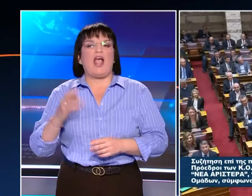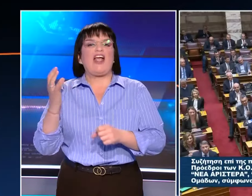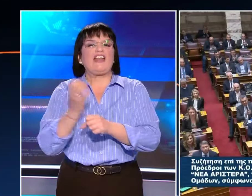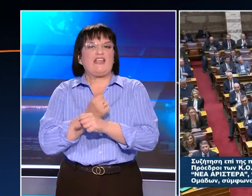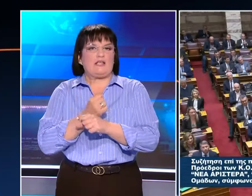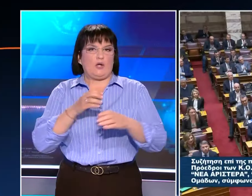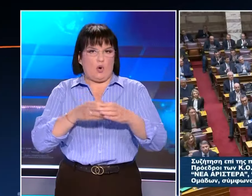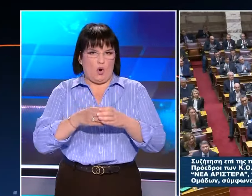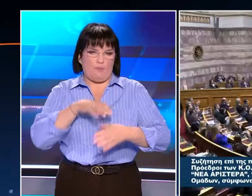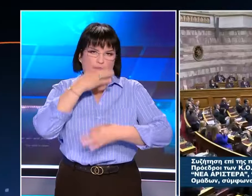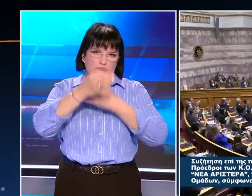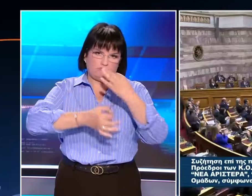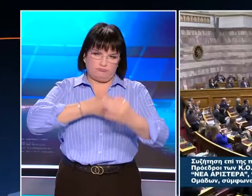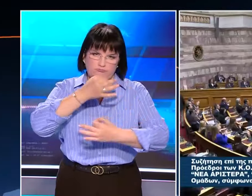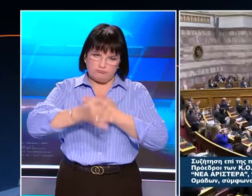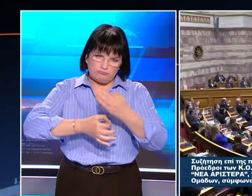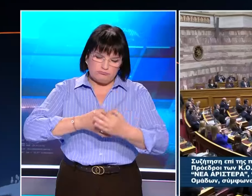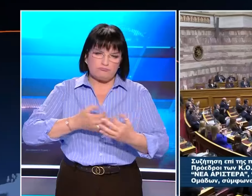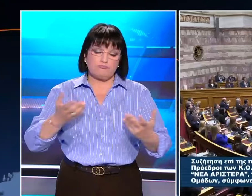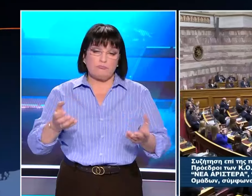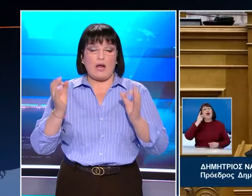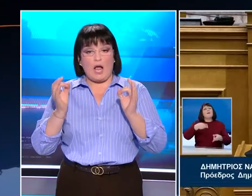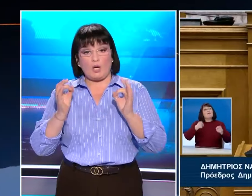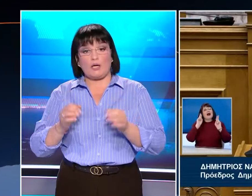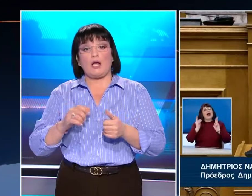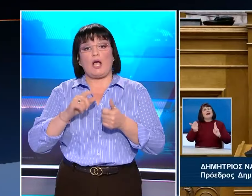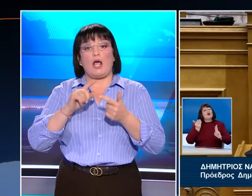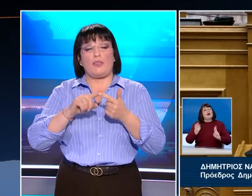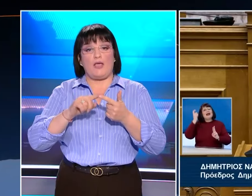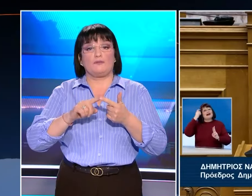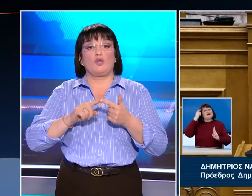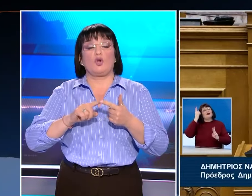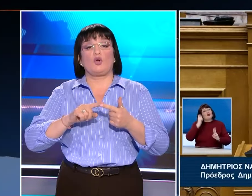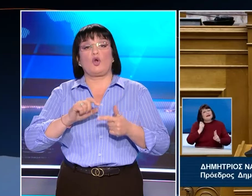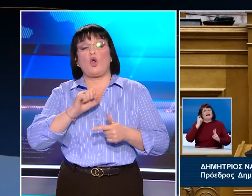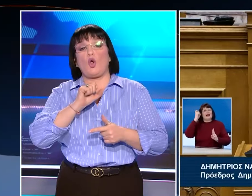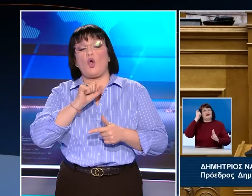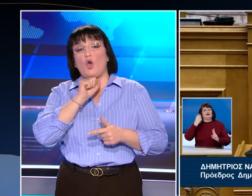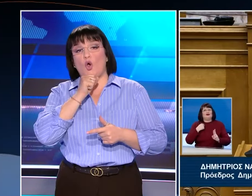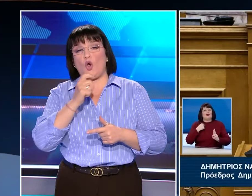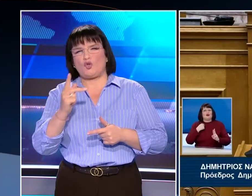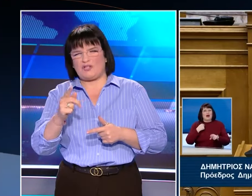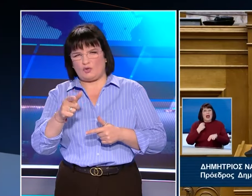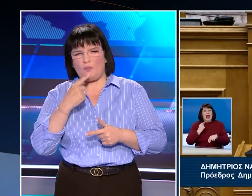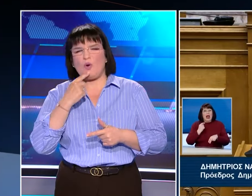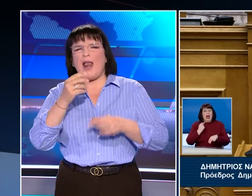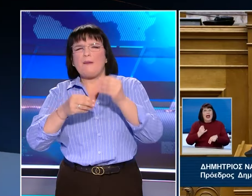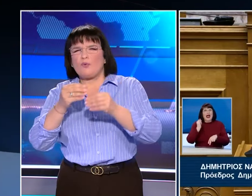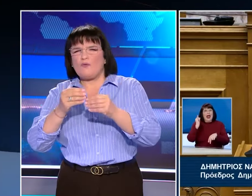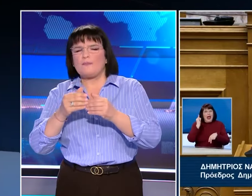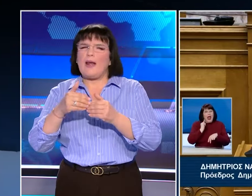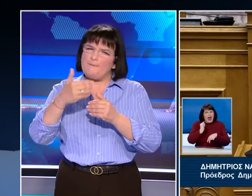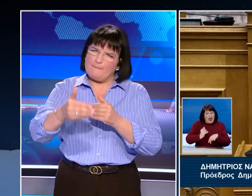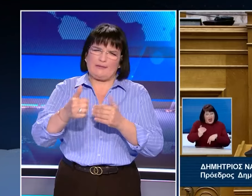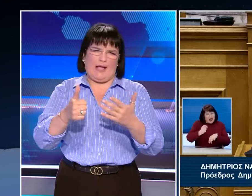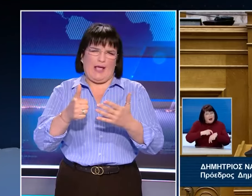ξεκινάει το χορό των τοποθετήσεων. Κανονικά θα έπρεπε να μιλήσει τώρα η Ζωή Κωνσταντοπούρου, αλλά φαίνεται πως παρουσιάστηκε ένα πρόβλημα και θα μιλήσει μετά τις